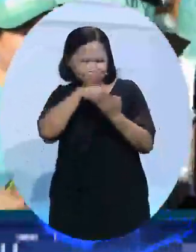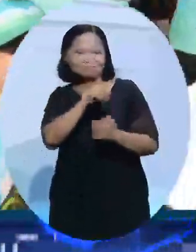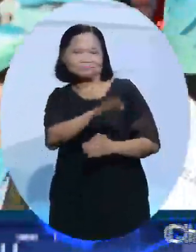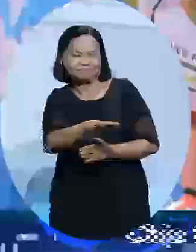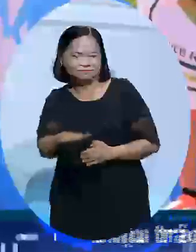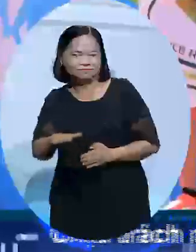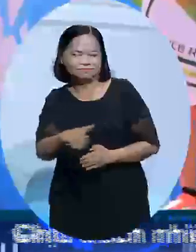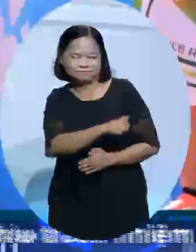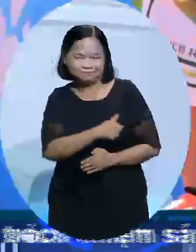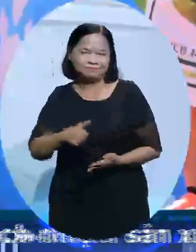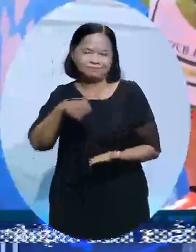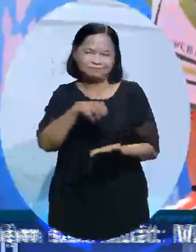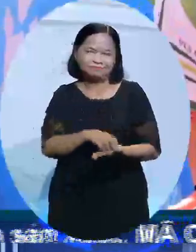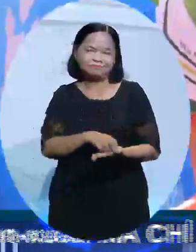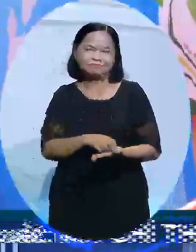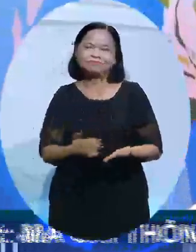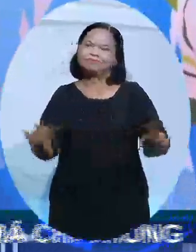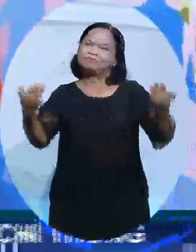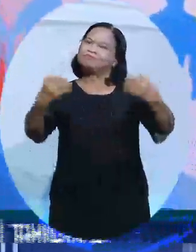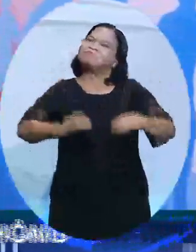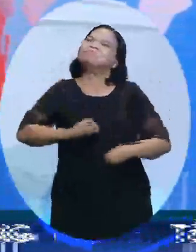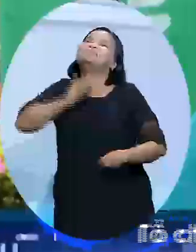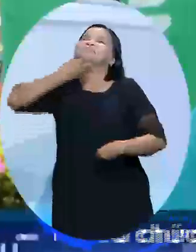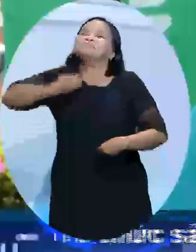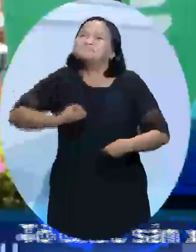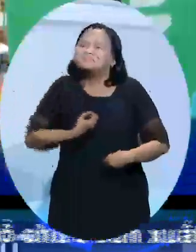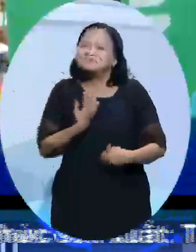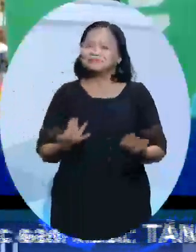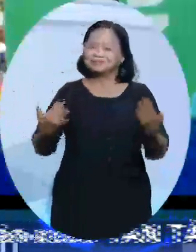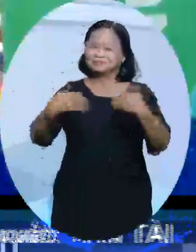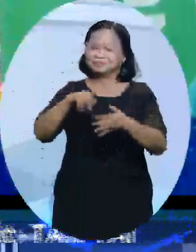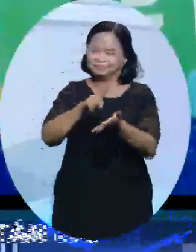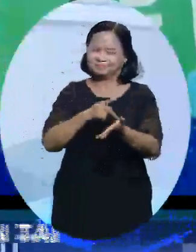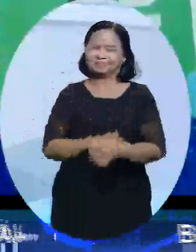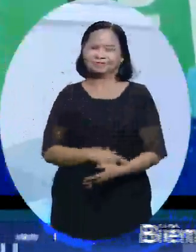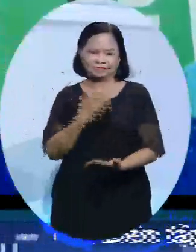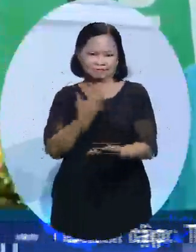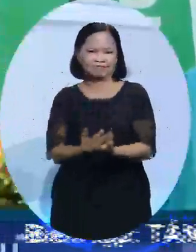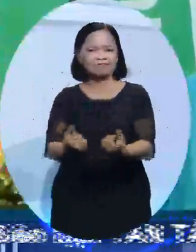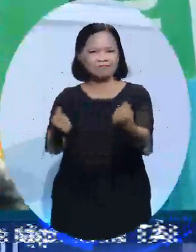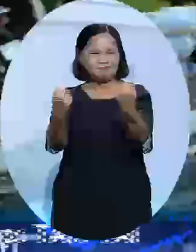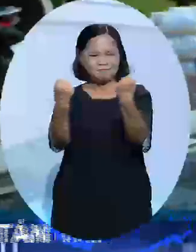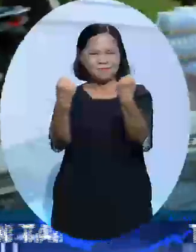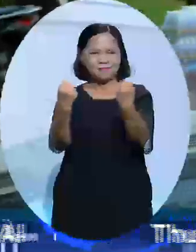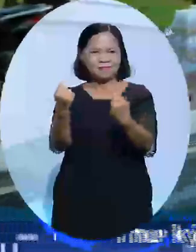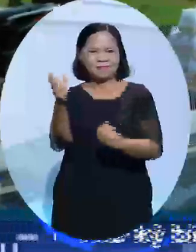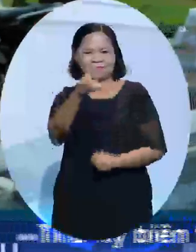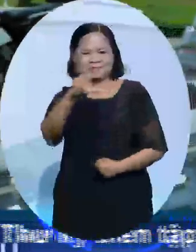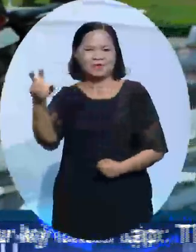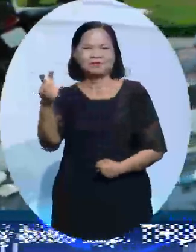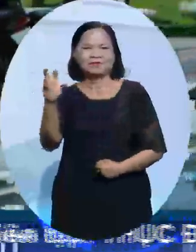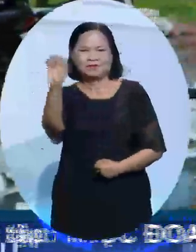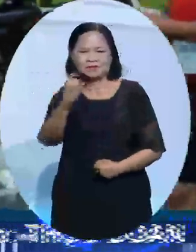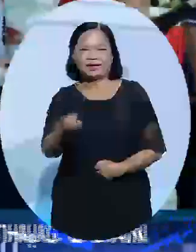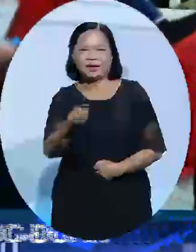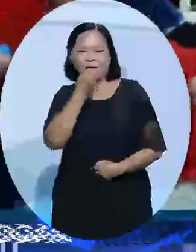sinh và người dân địa phương đã hào hứng tham gia sự kiện. Để có sức khỏe tốt thì 80% là dinh dưỡng, còn 20% là vận